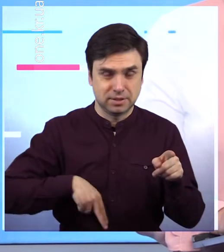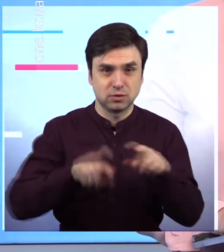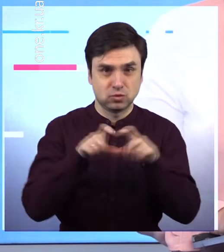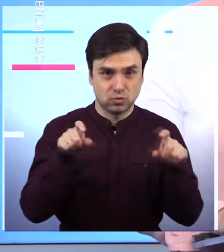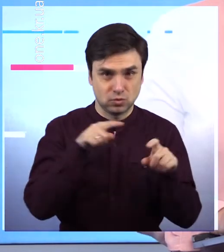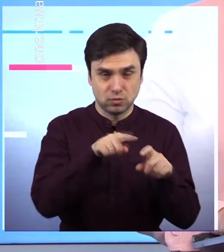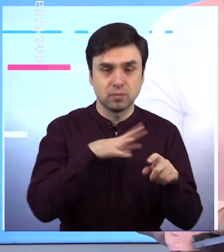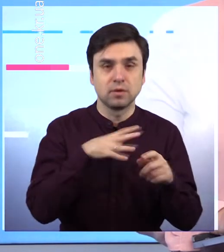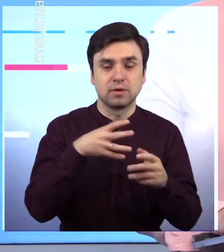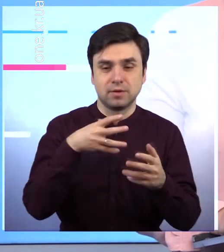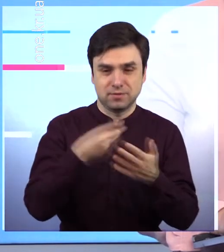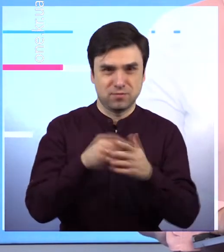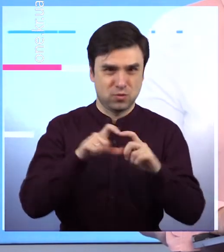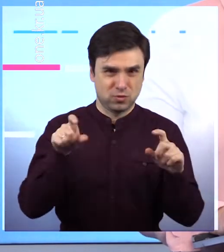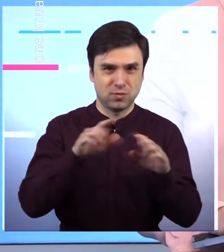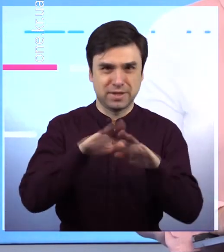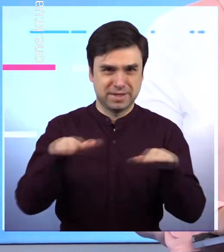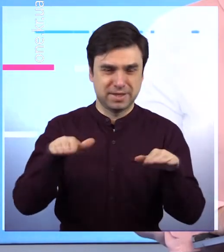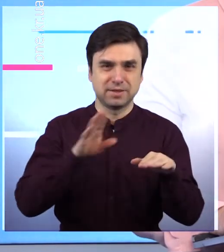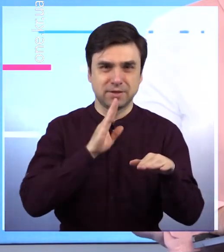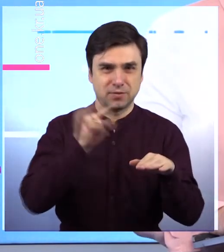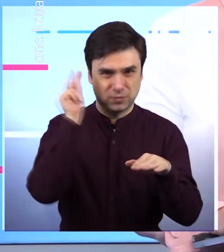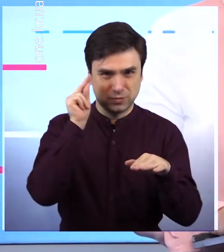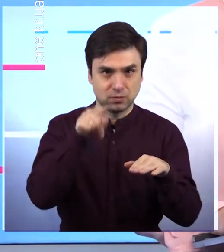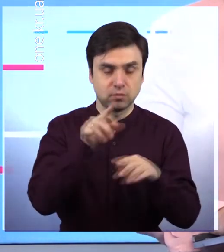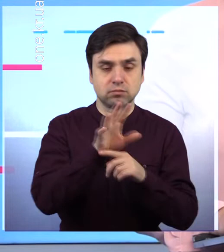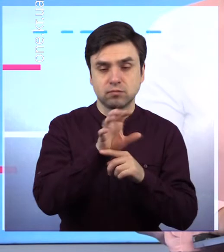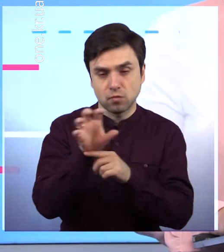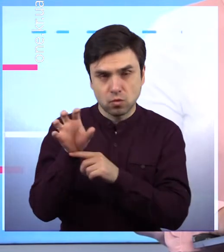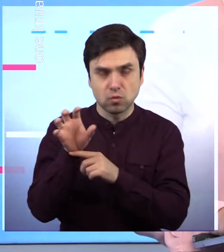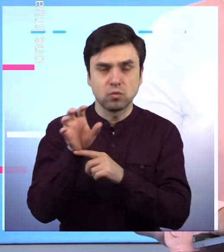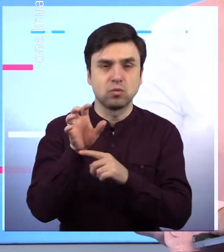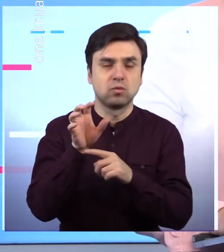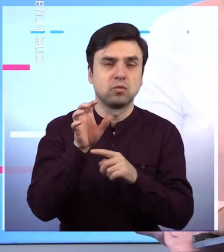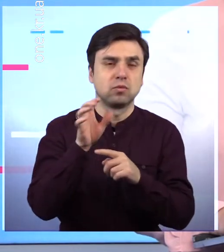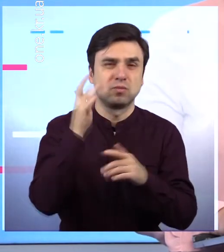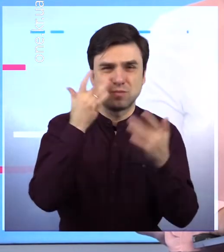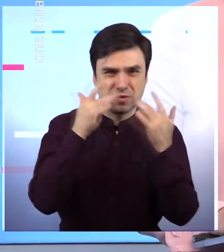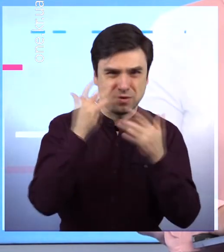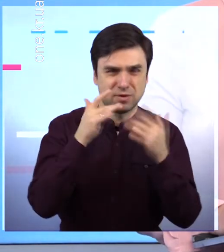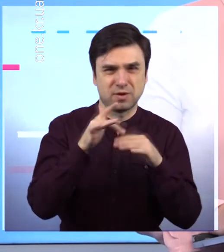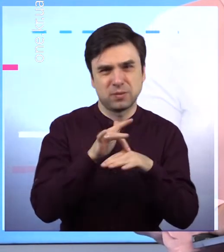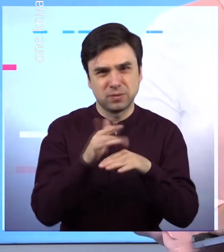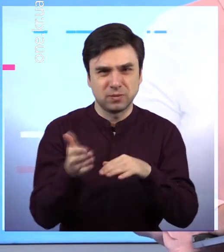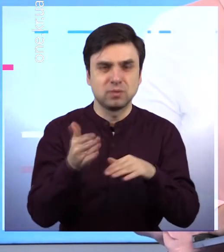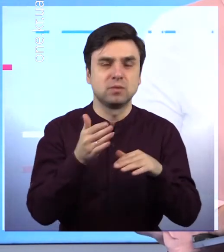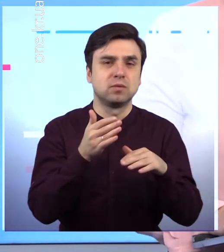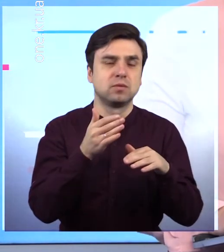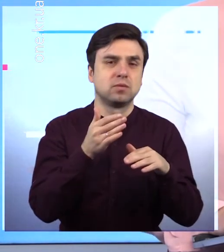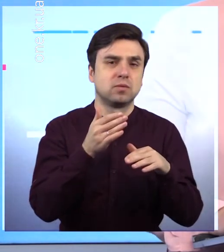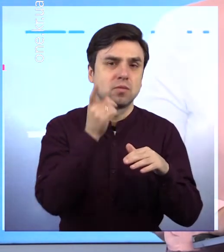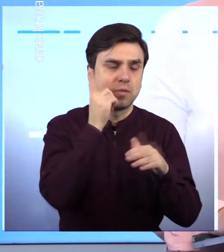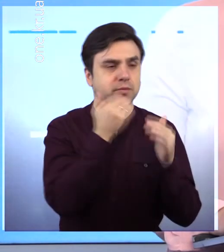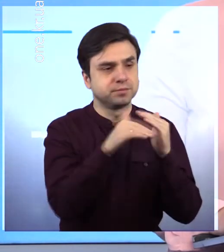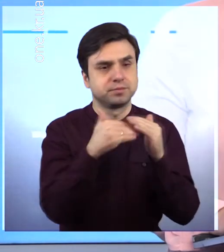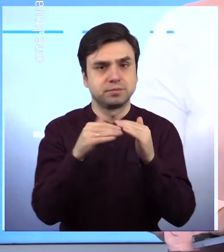близько 20 людей із числа рідних та близьких воїнів-афганців. Разом зі священником відслужили панахиду та помолились за